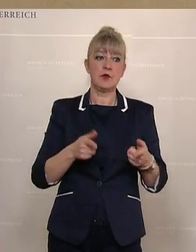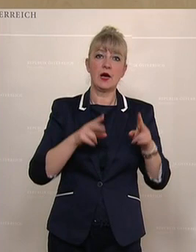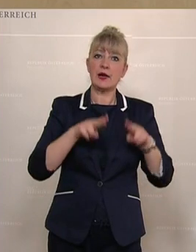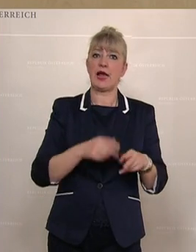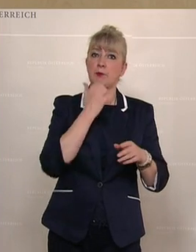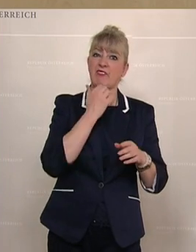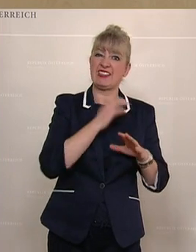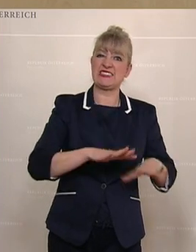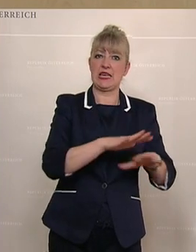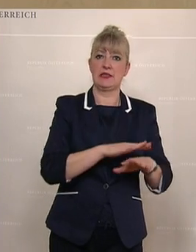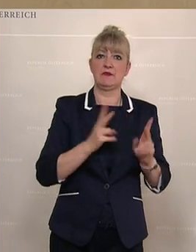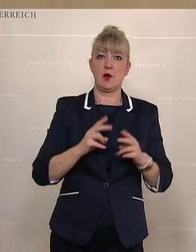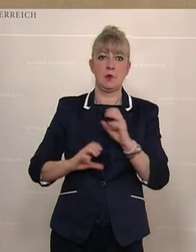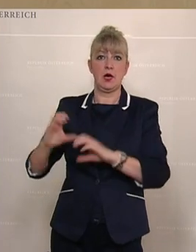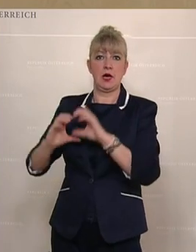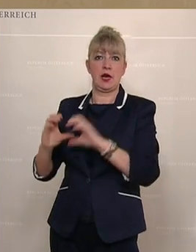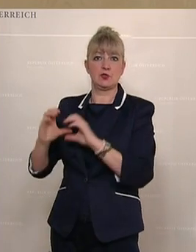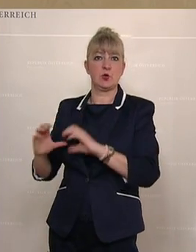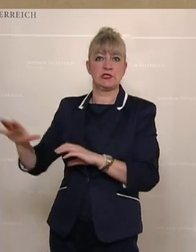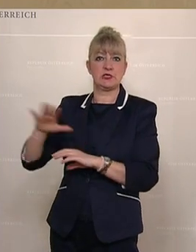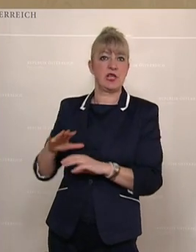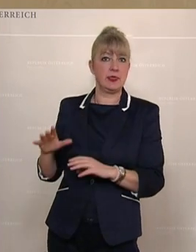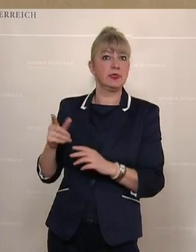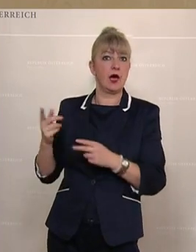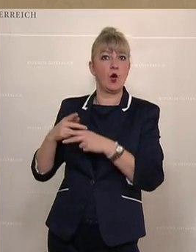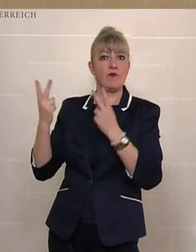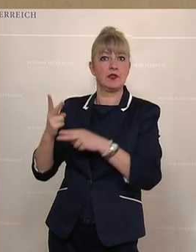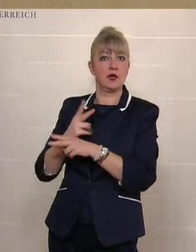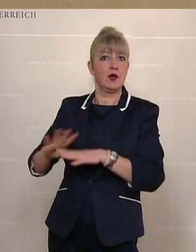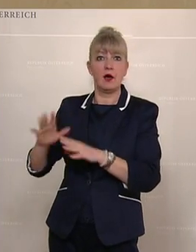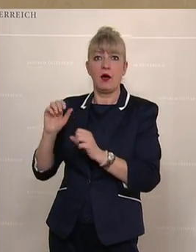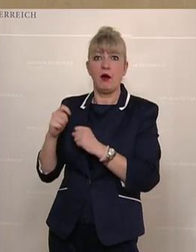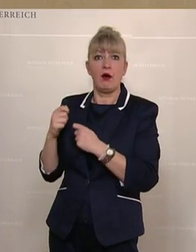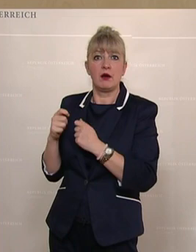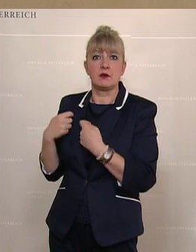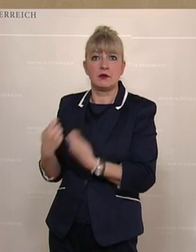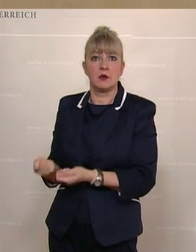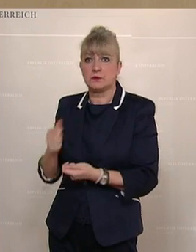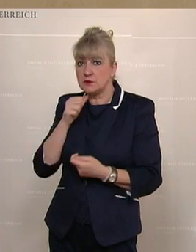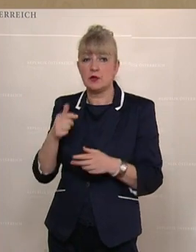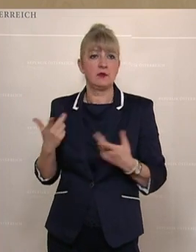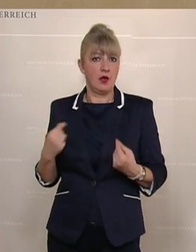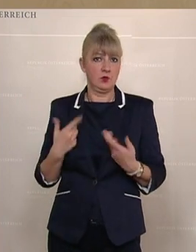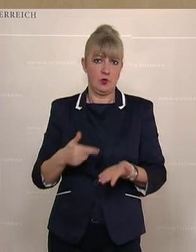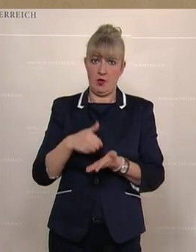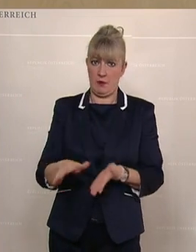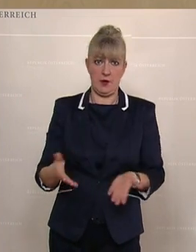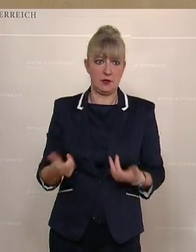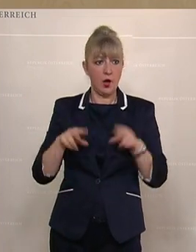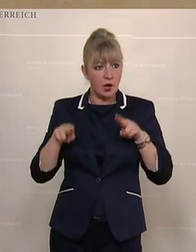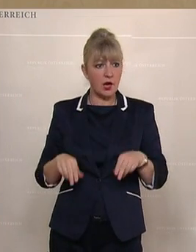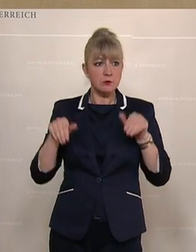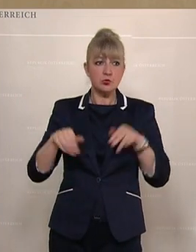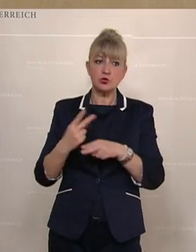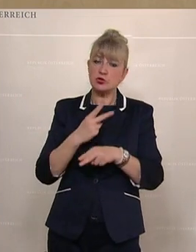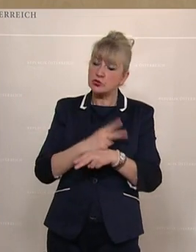nämlich weil wir die Ressourcen im öffentlichen Dienst nicht zur Verfügung stellen, dass es jetzt Großkonzerne entscheiden soll, das lehnen wir ab. Recht muss